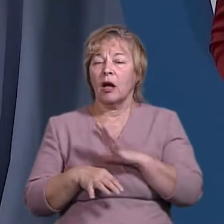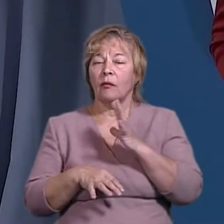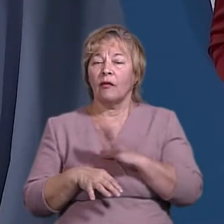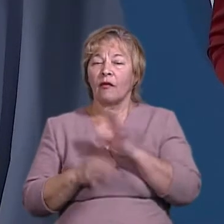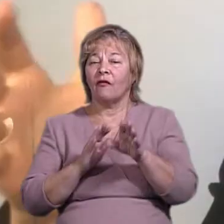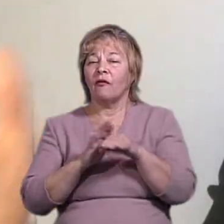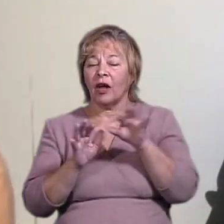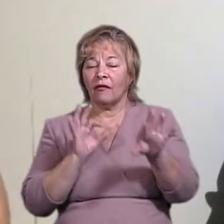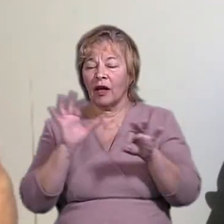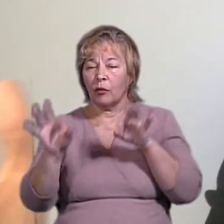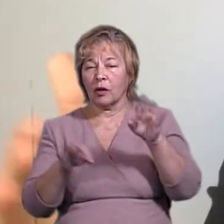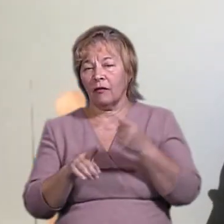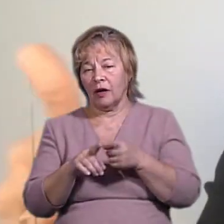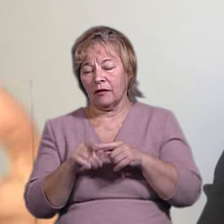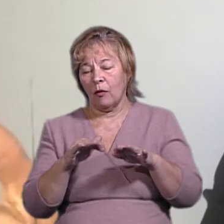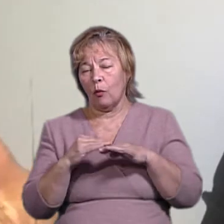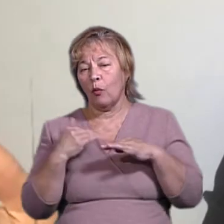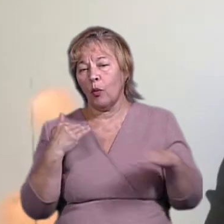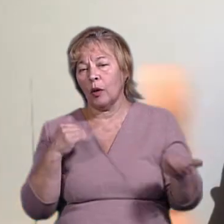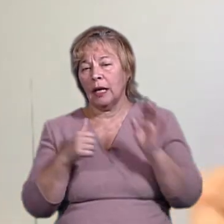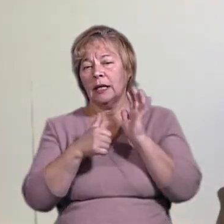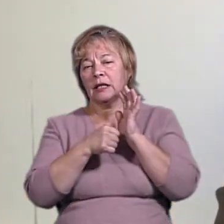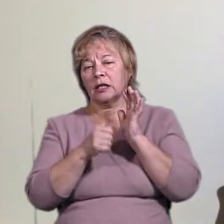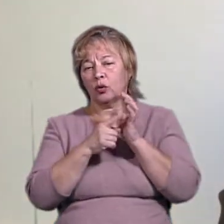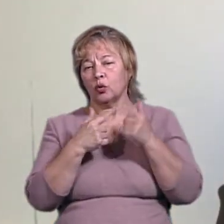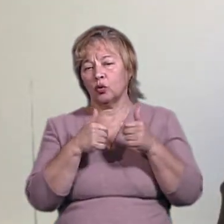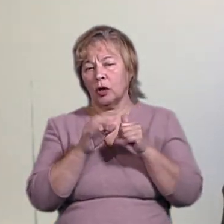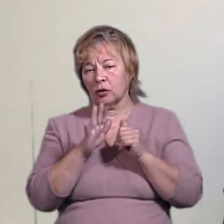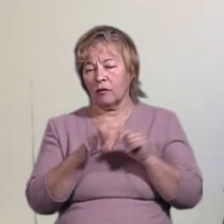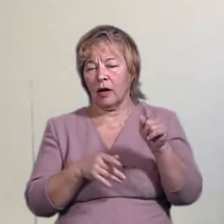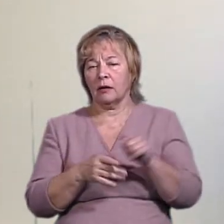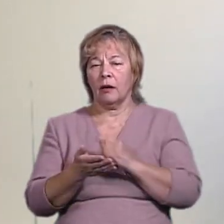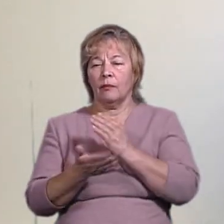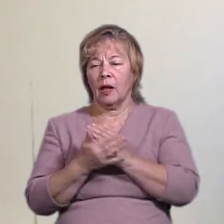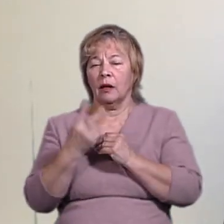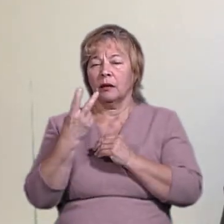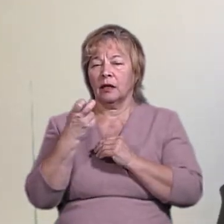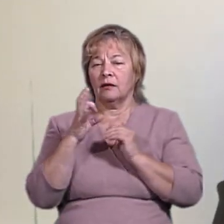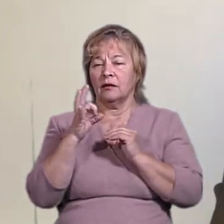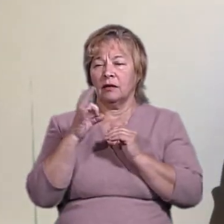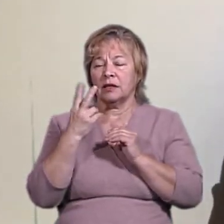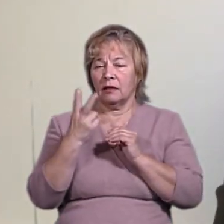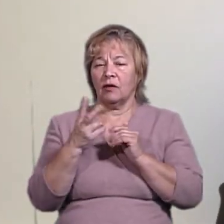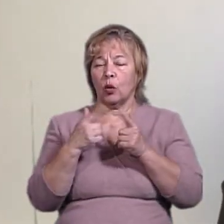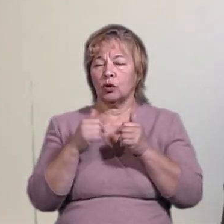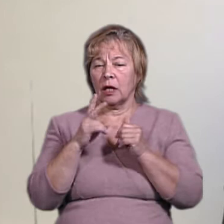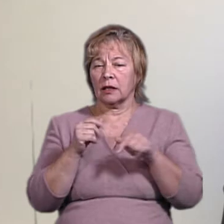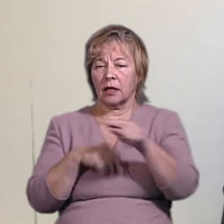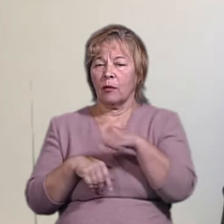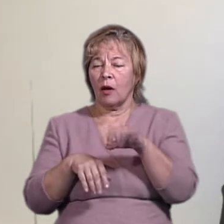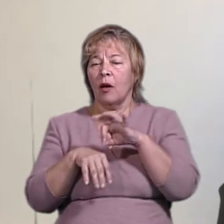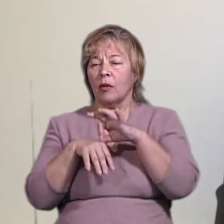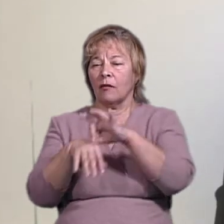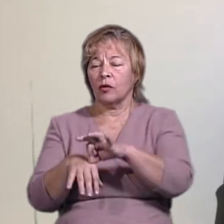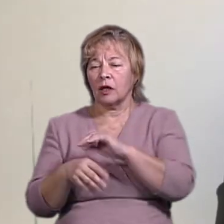вибірка в межах цього поля. понад 600 дільниць, вона припала на 202 дільниці, і там ми проводили